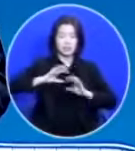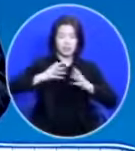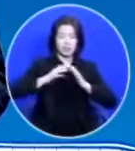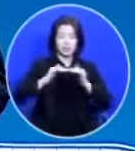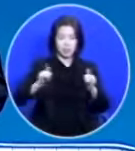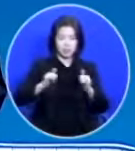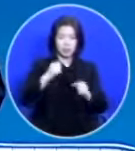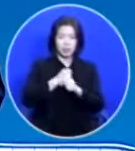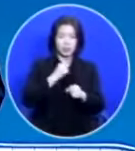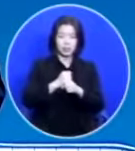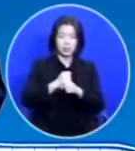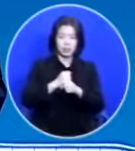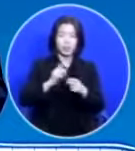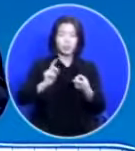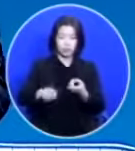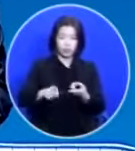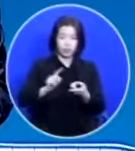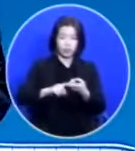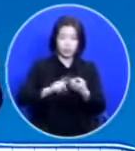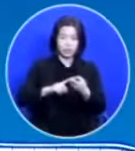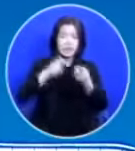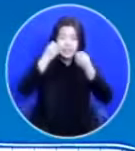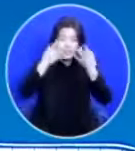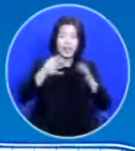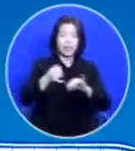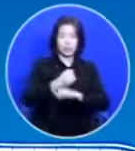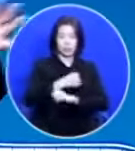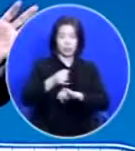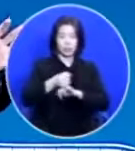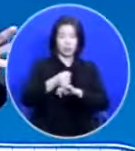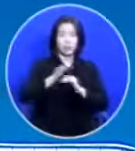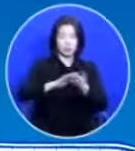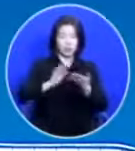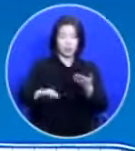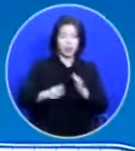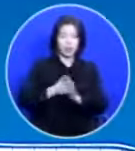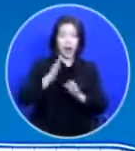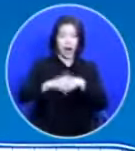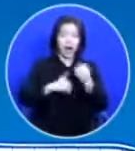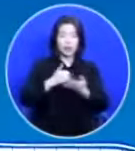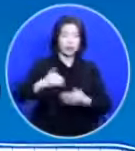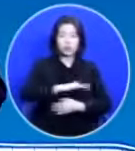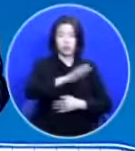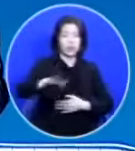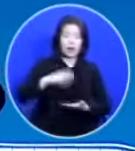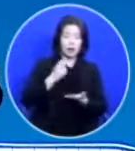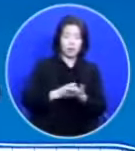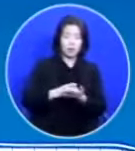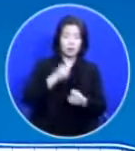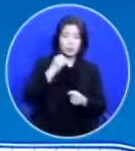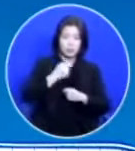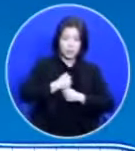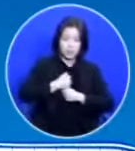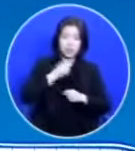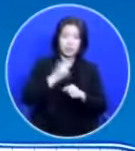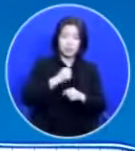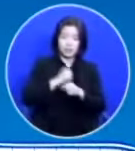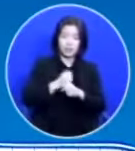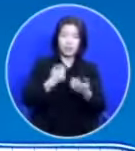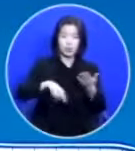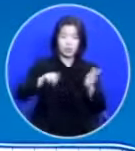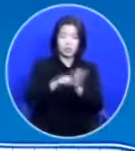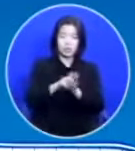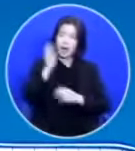언약입니다 하나님께서 우리가 율법을 지키게 만들려고 하셨다면 아마